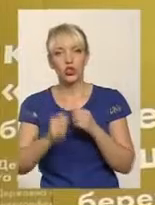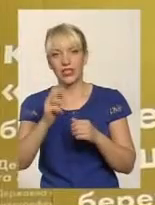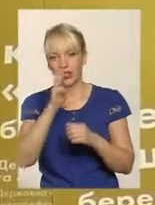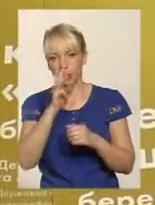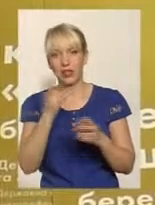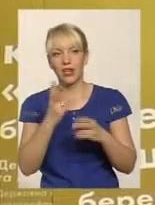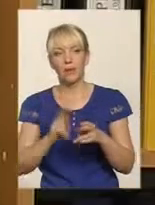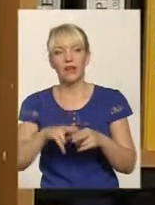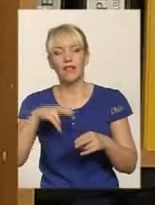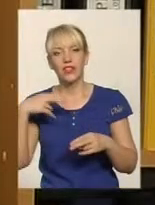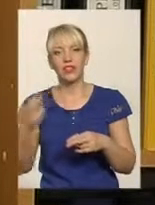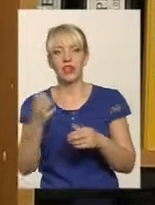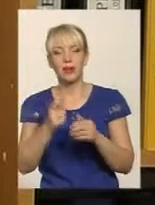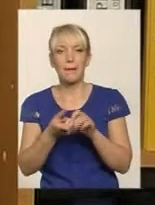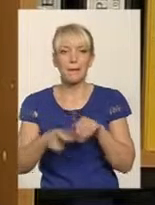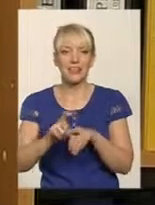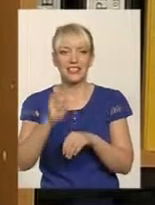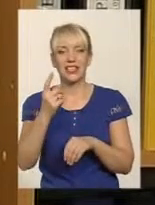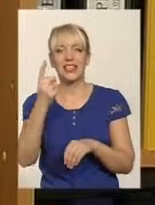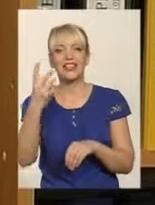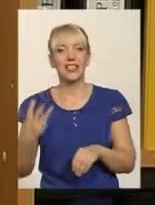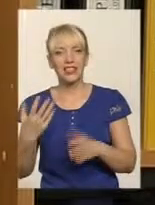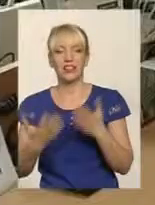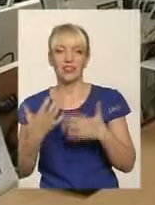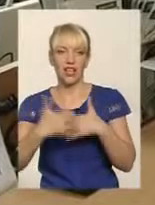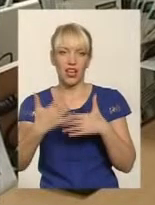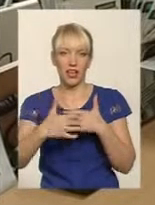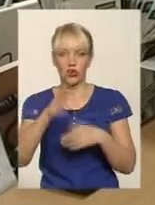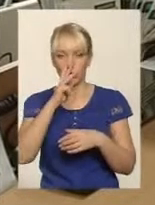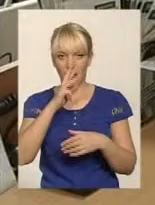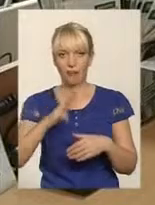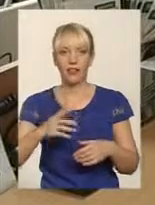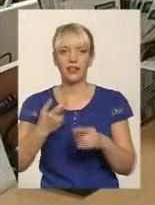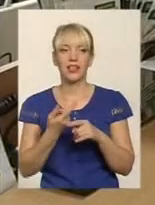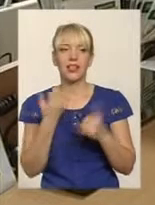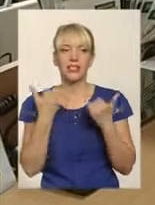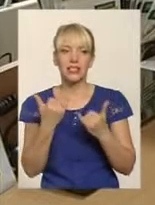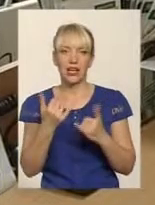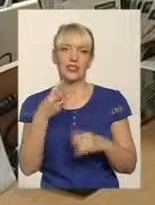віддавати банку більше третини, адже статистика зафіксувала, середня зарплата в краї наразі ледь перевищує 3 тисячі гривень.